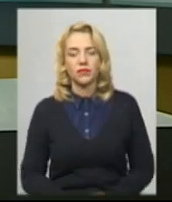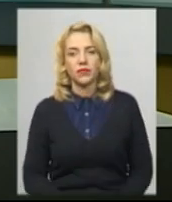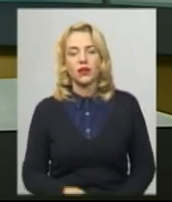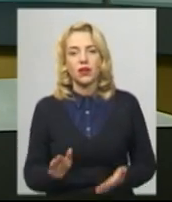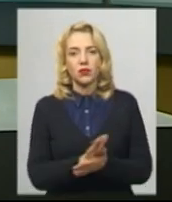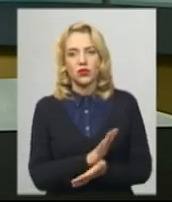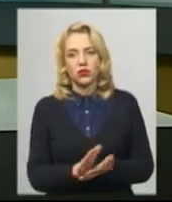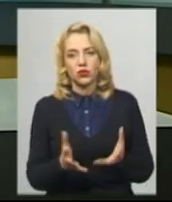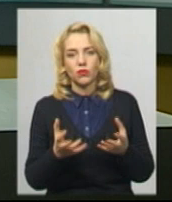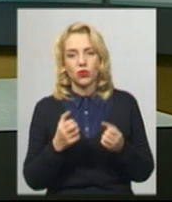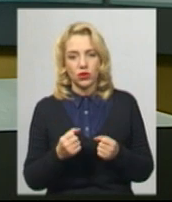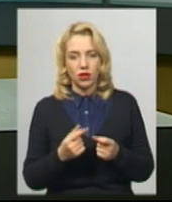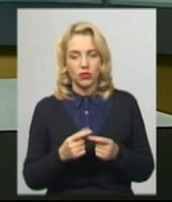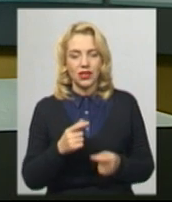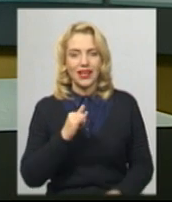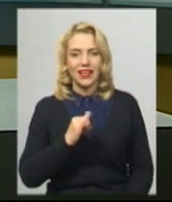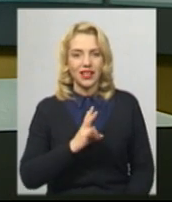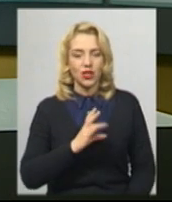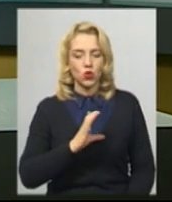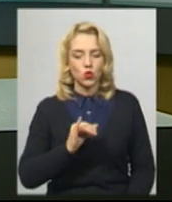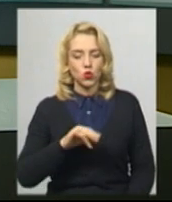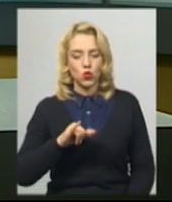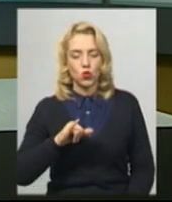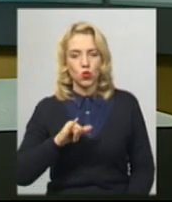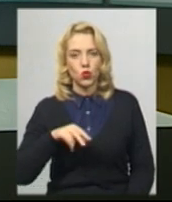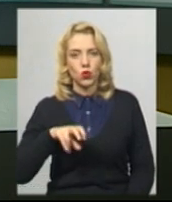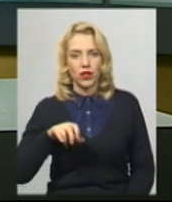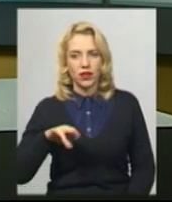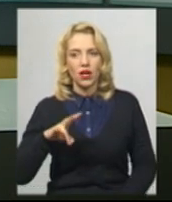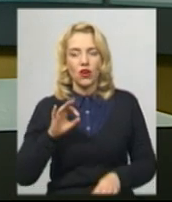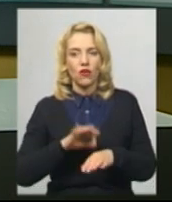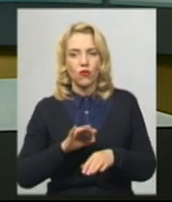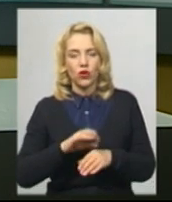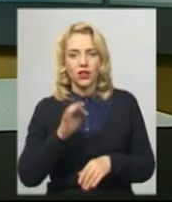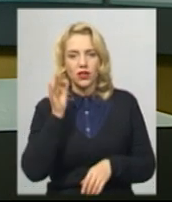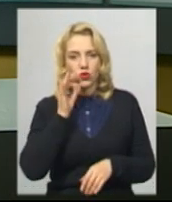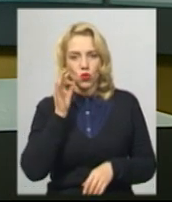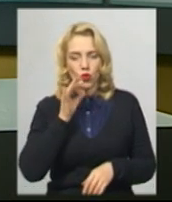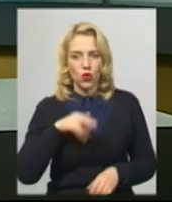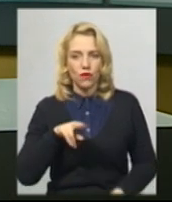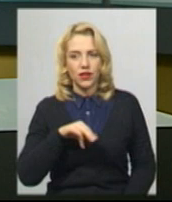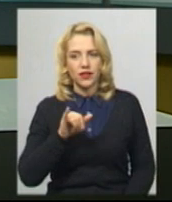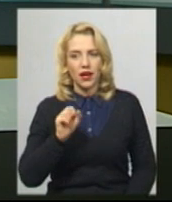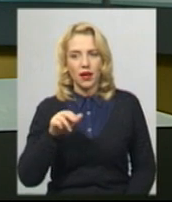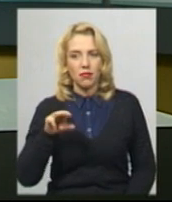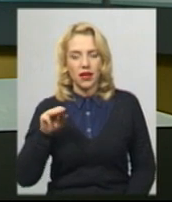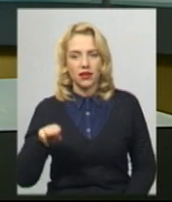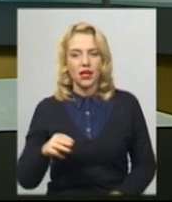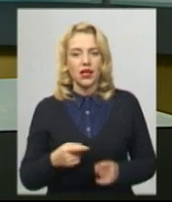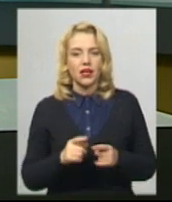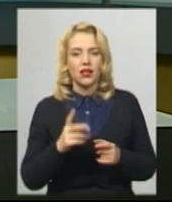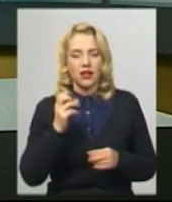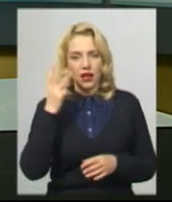Безкоштовно отримуватимуть інсулін хворі на цукровий діабет в чотирьох районів Хмельниччини, де на це не заклали фінансування місцеві